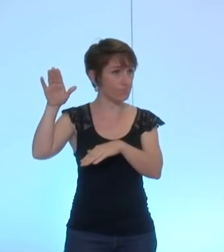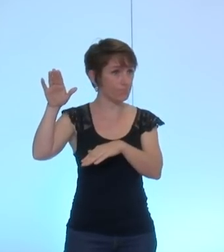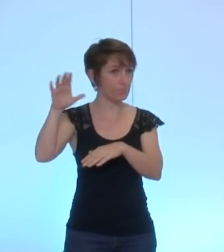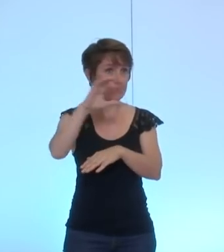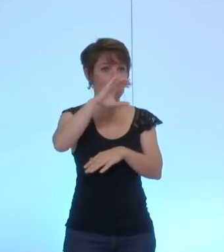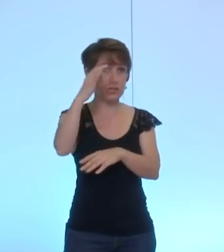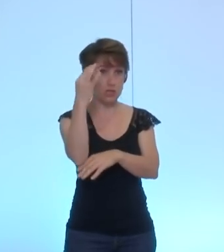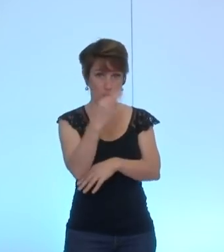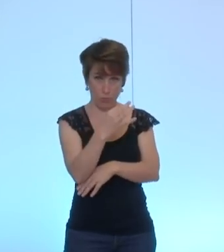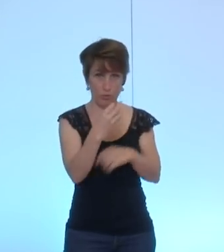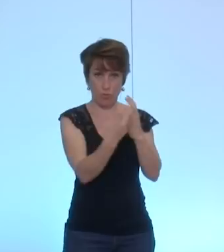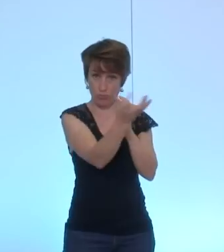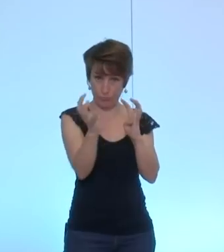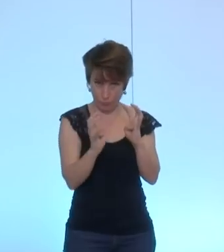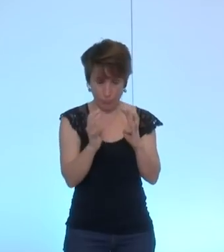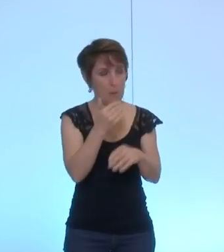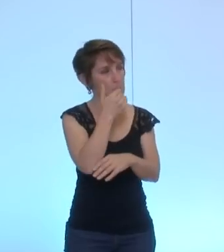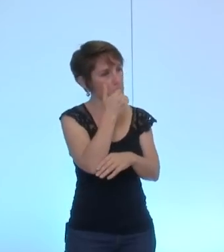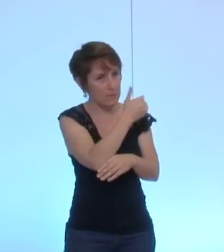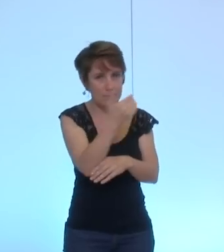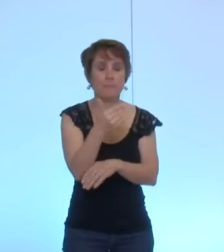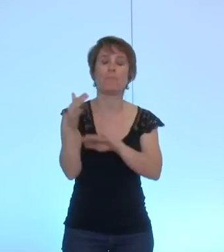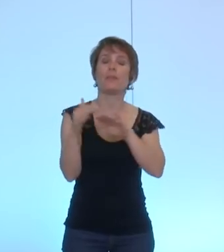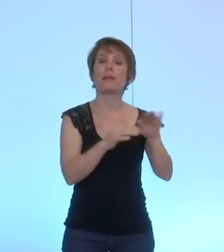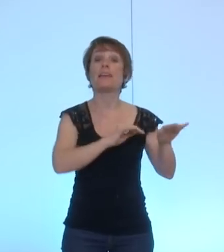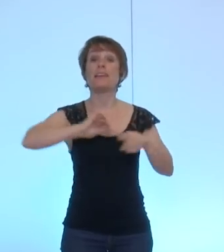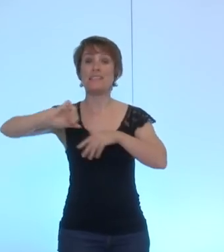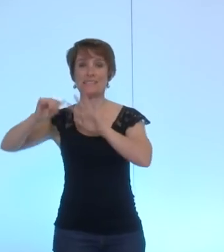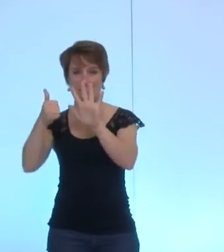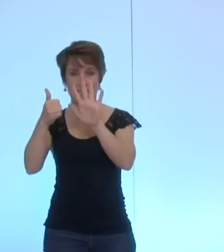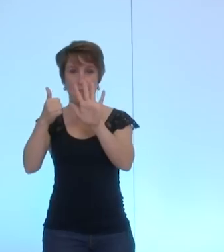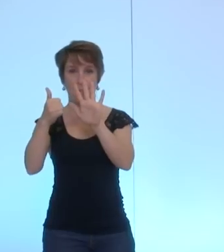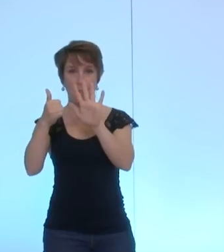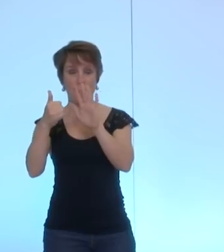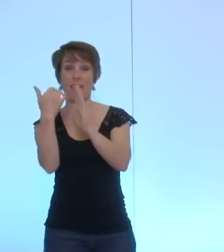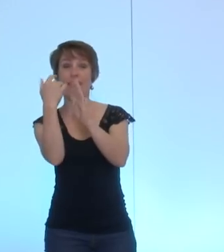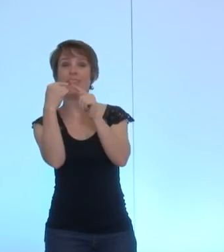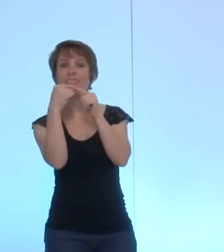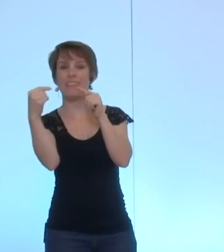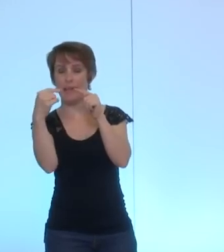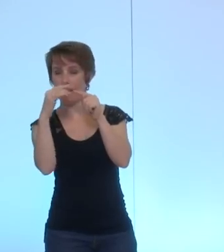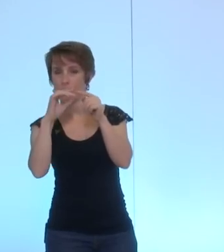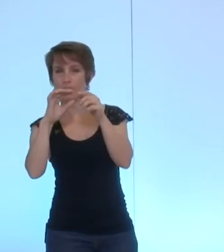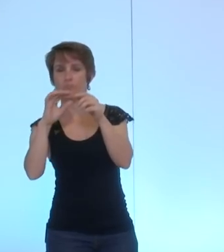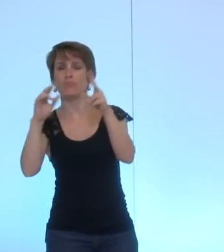unanimité du conseil municipal je vous remercie et donc le 6ème amendement le 6ème tiré pardon disant que la ville de Grenoble